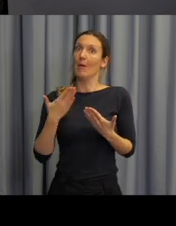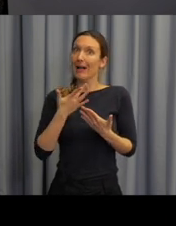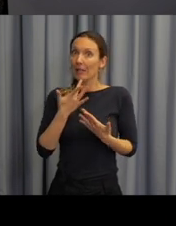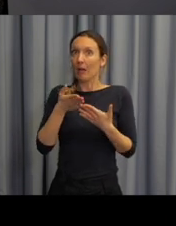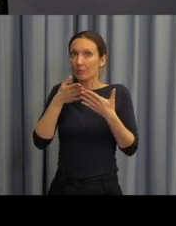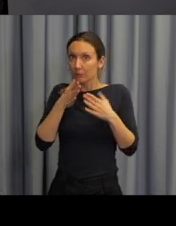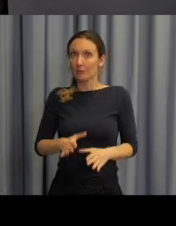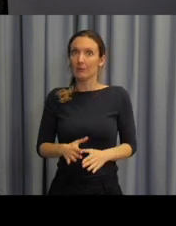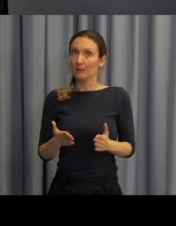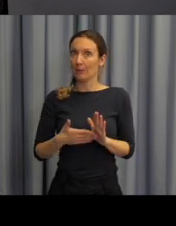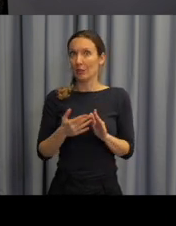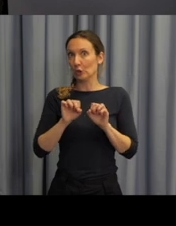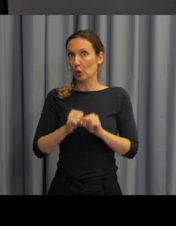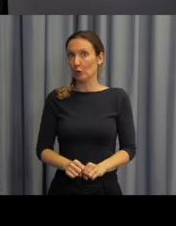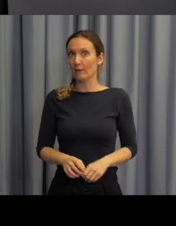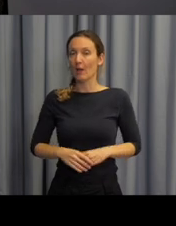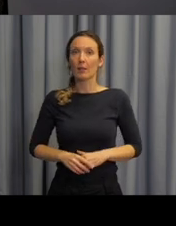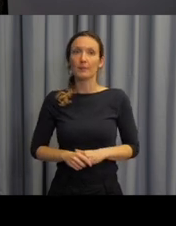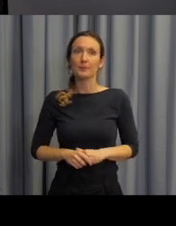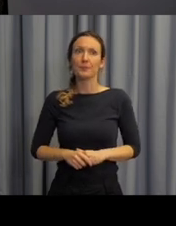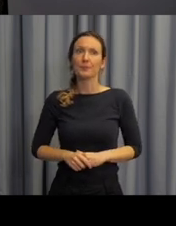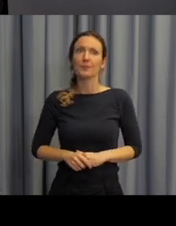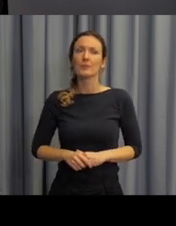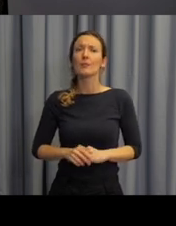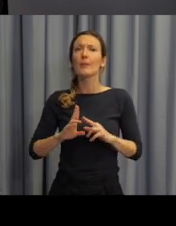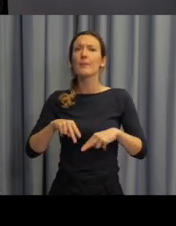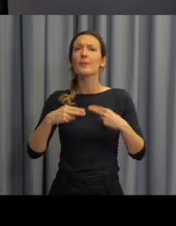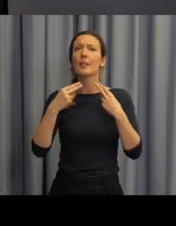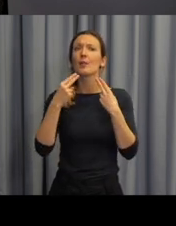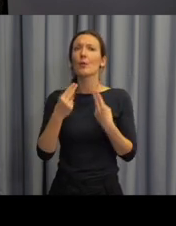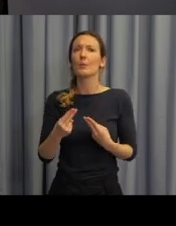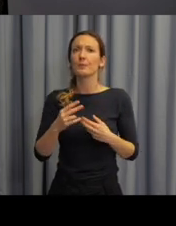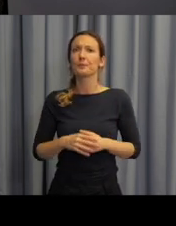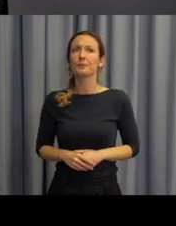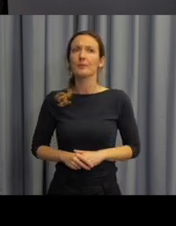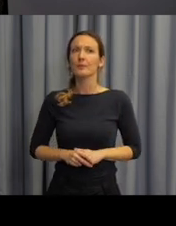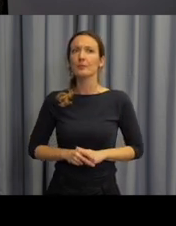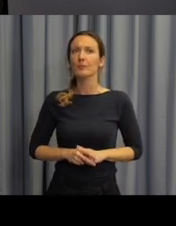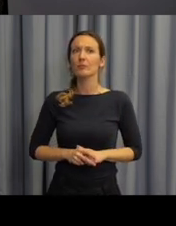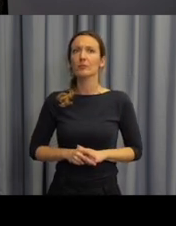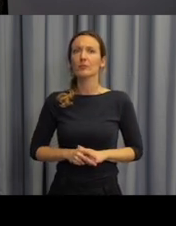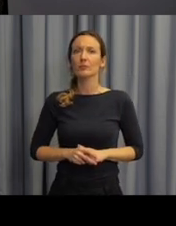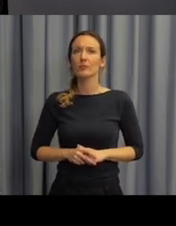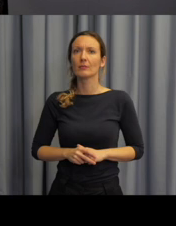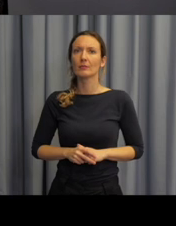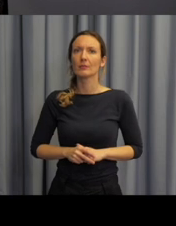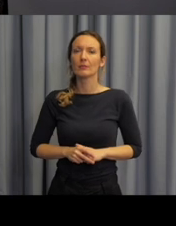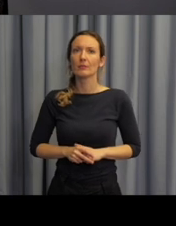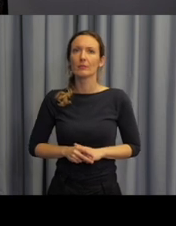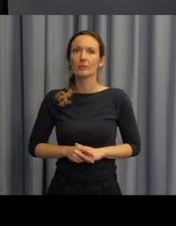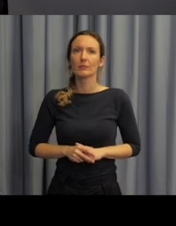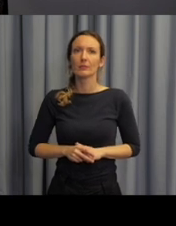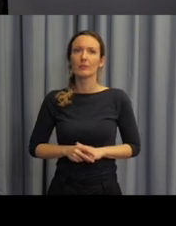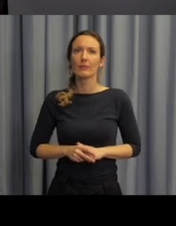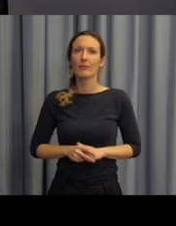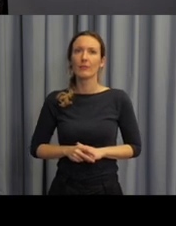Tak, na tomto slajdu vidíte, že výklad a